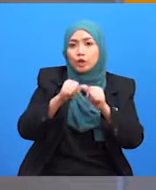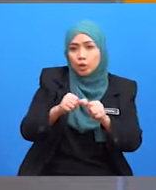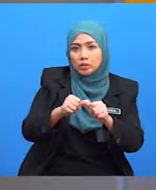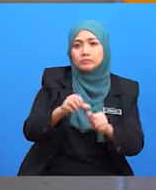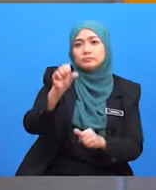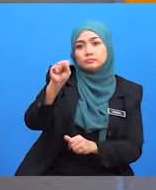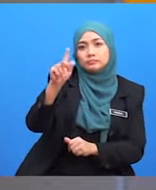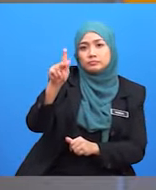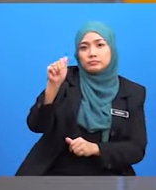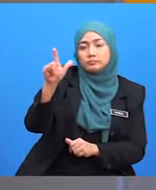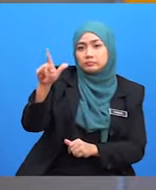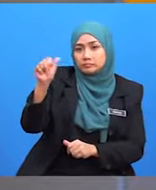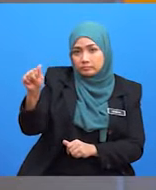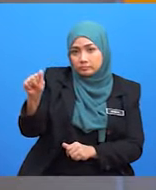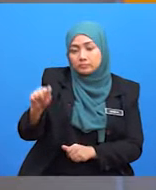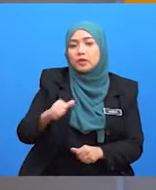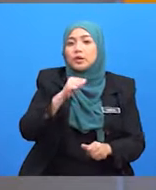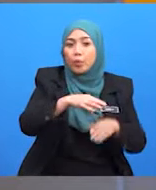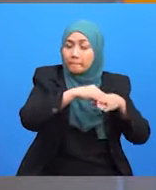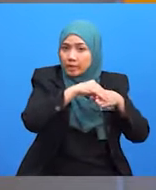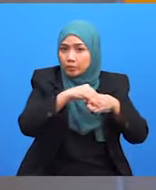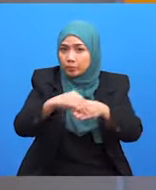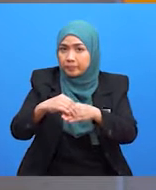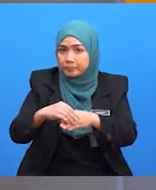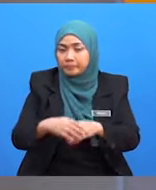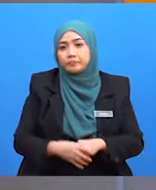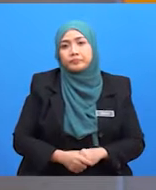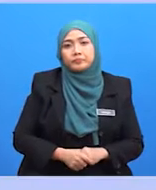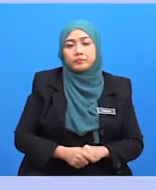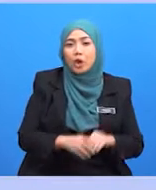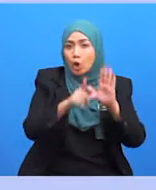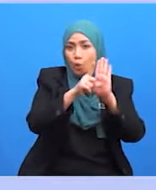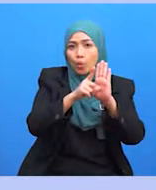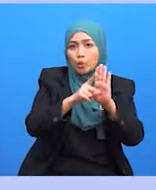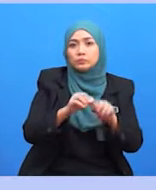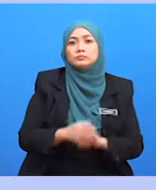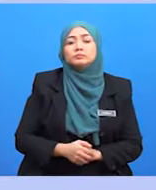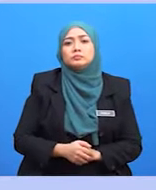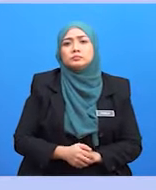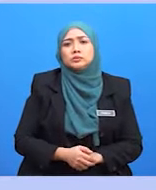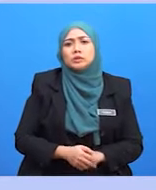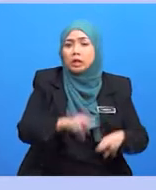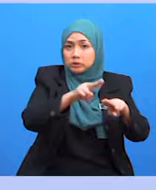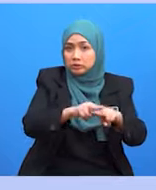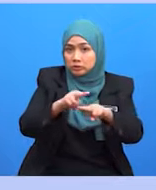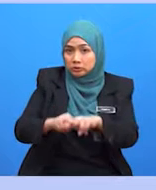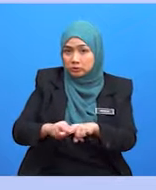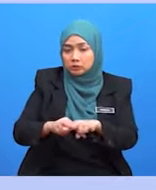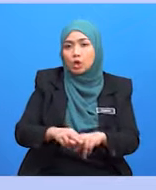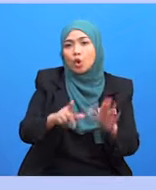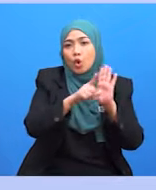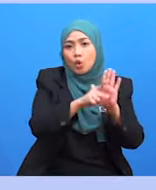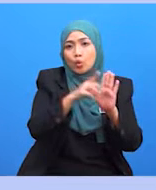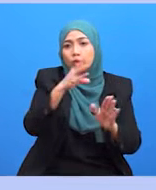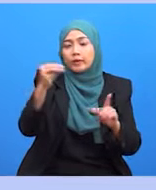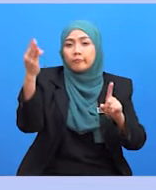dijadikan sebagai panduan teknikal bagi perbentukan logo. Kedudukan logo dan font